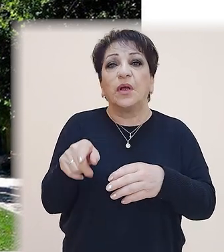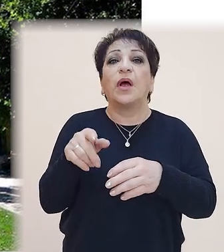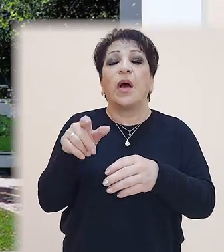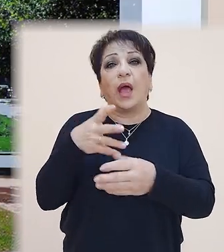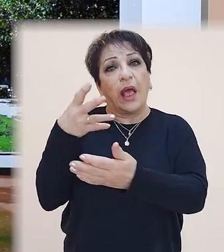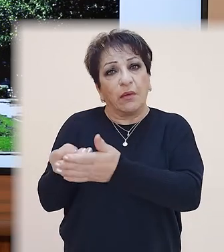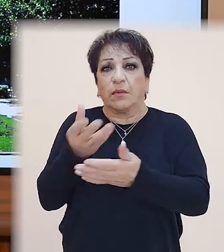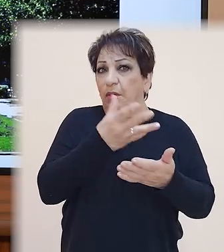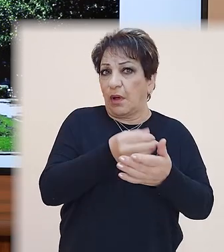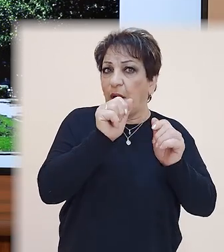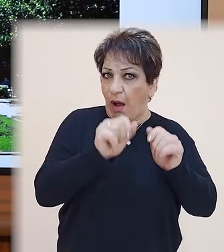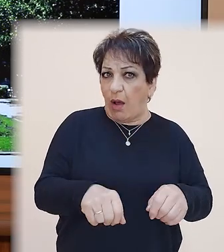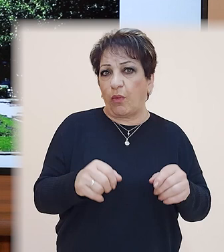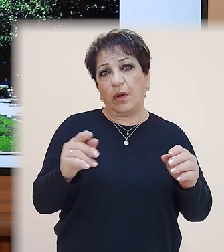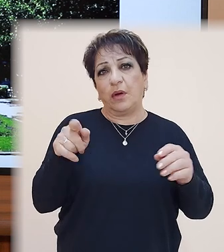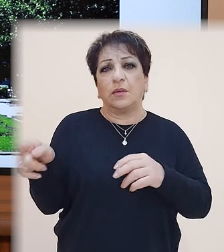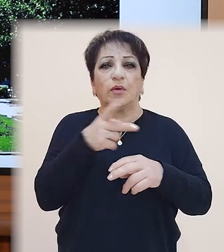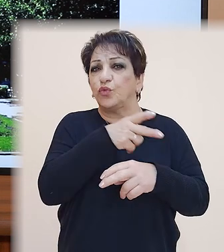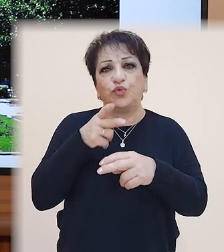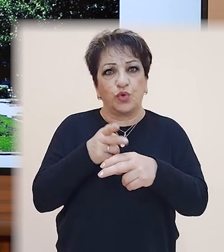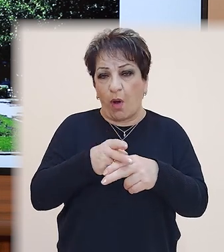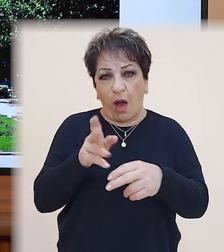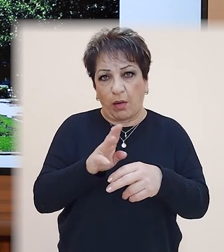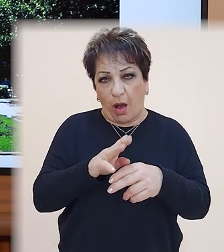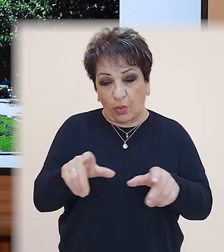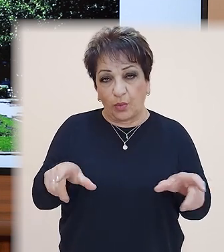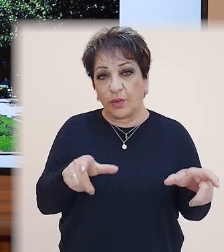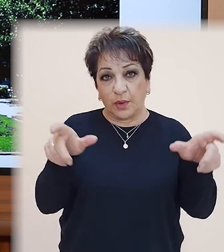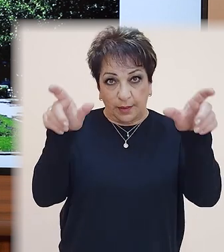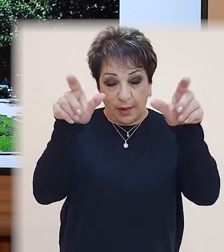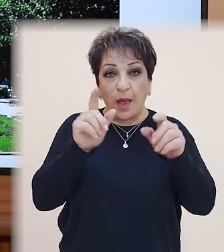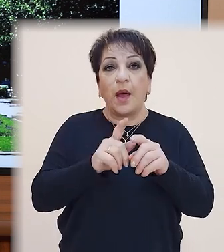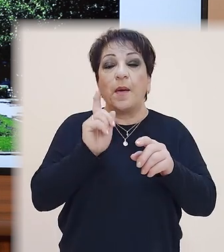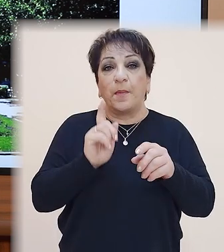կարող են չէ, որև է մեկի գոյությունը մյուսին չի խանգարում, բայց